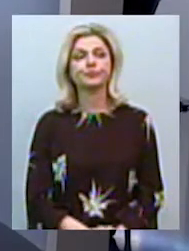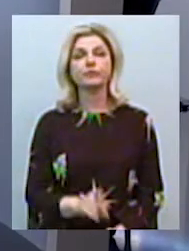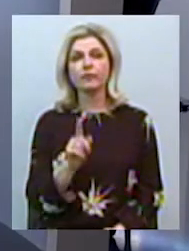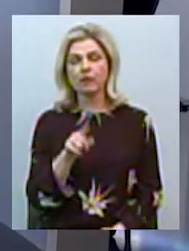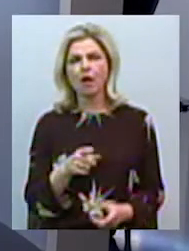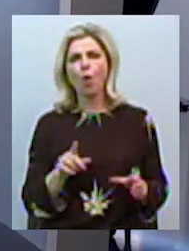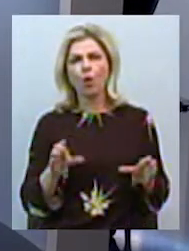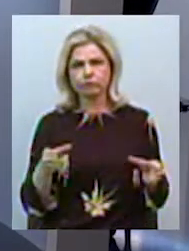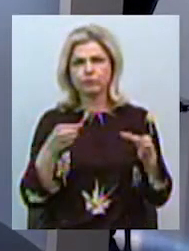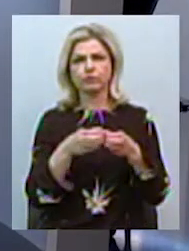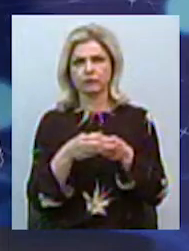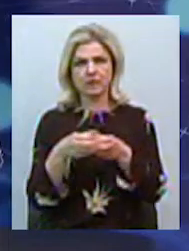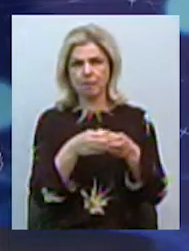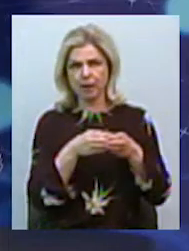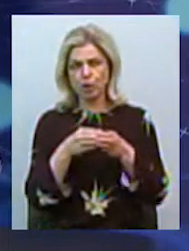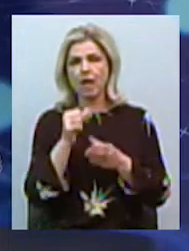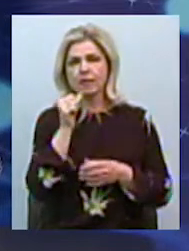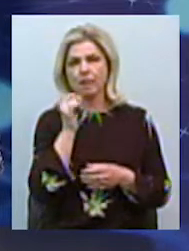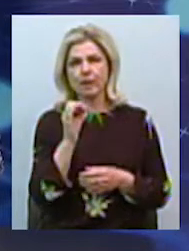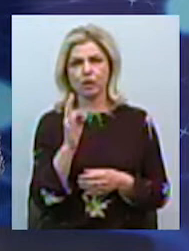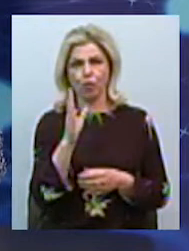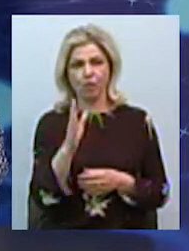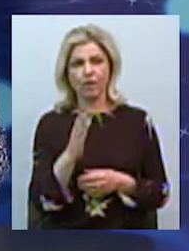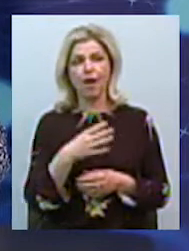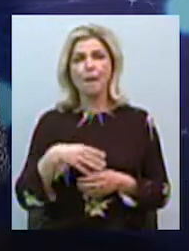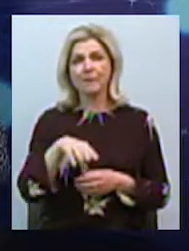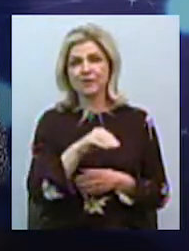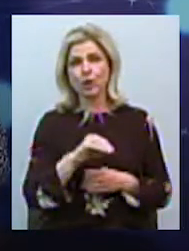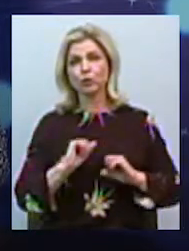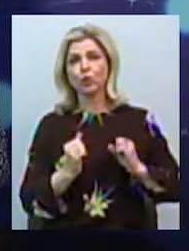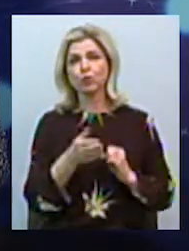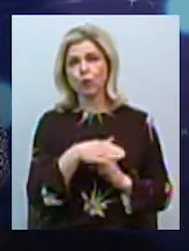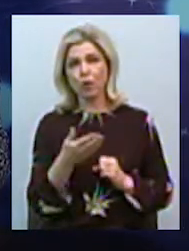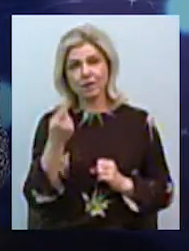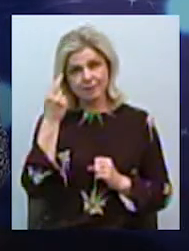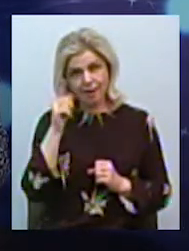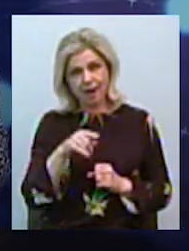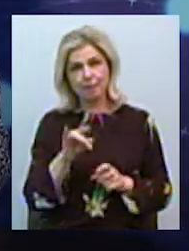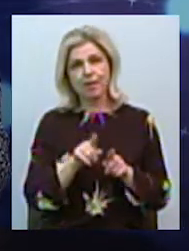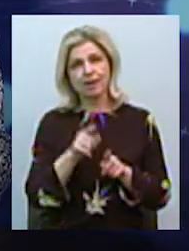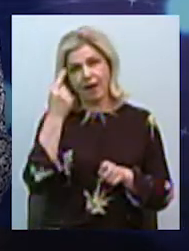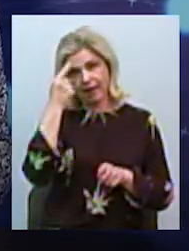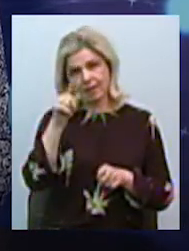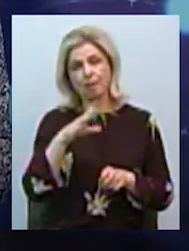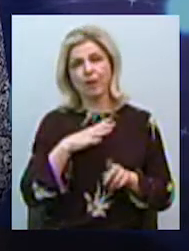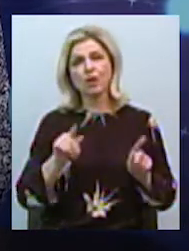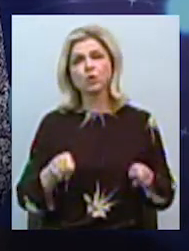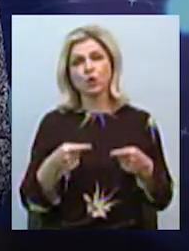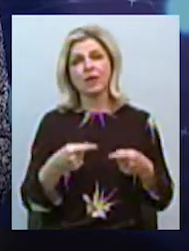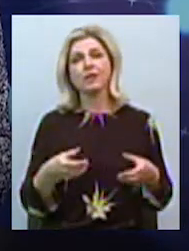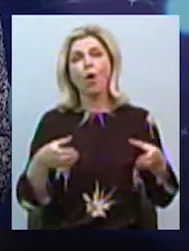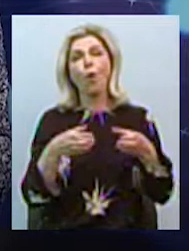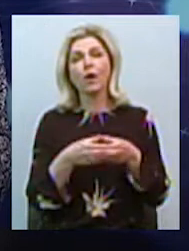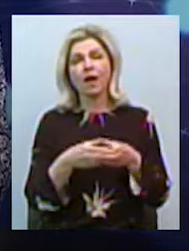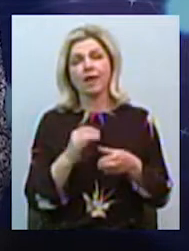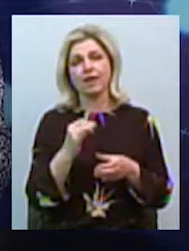спільнота, така диабетична. ми ж друг друга знаємо, тому так, ідея була создання організації, потім я